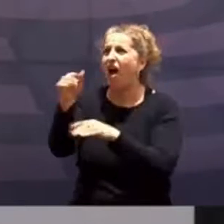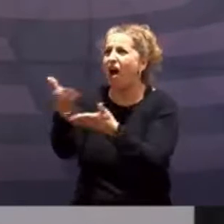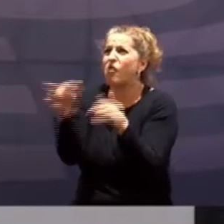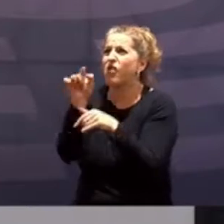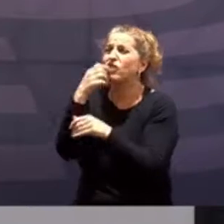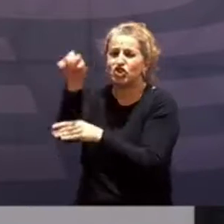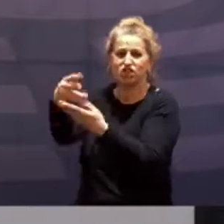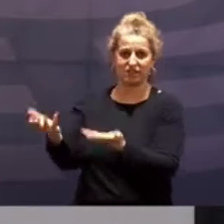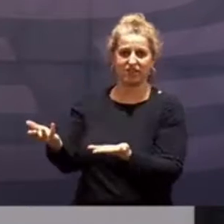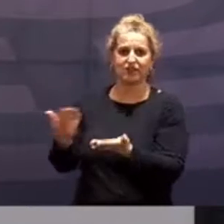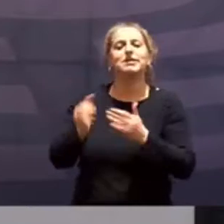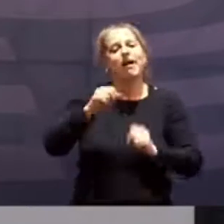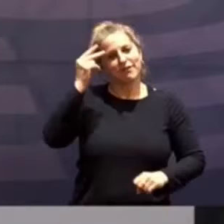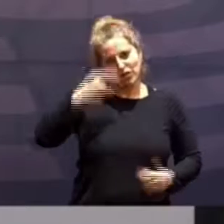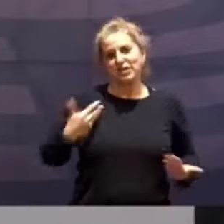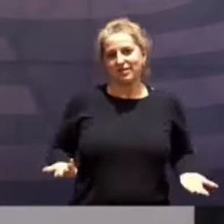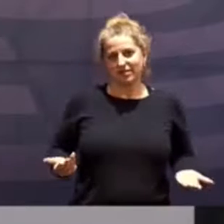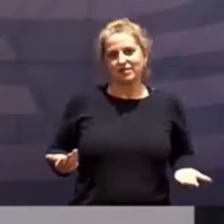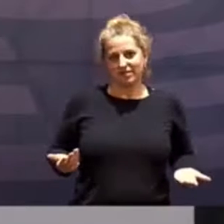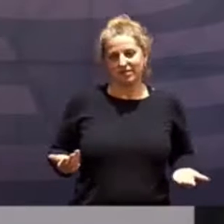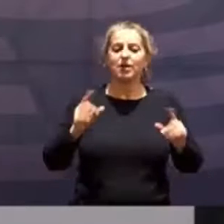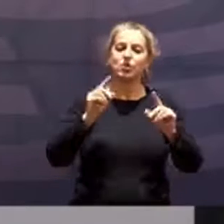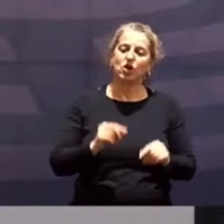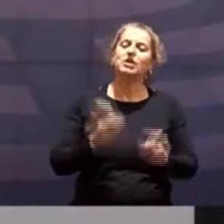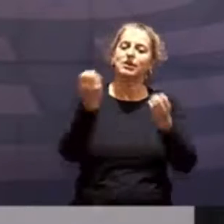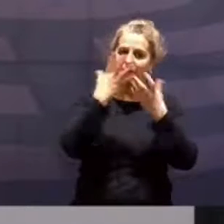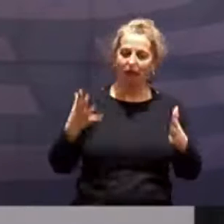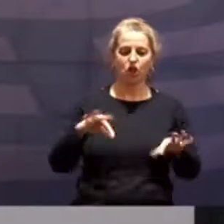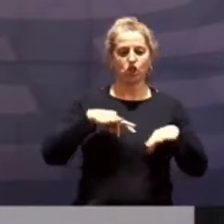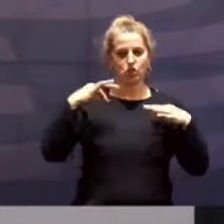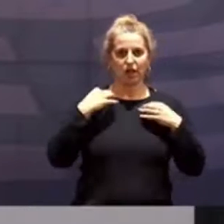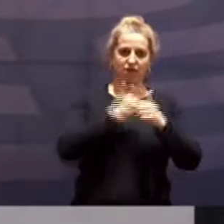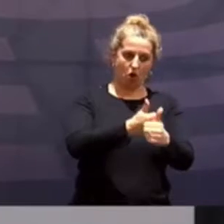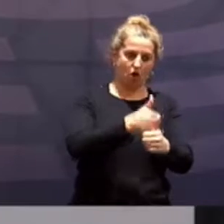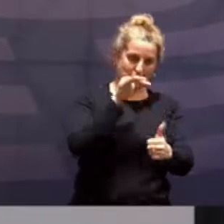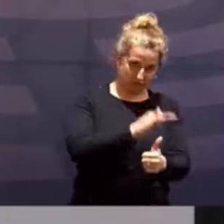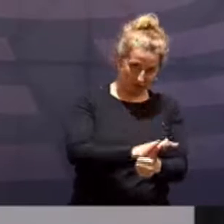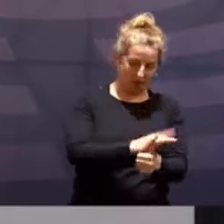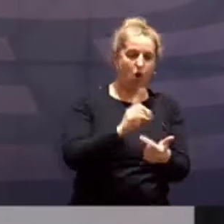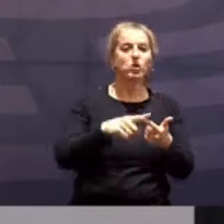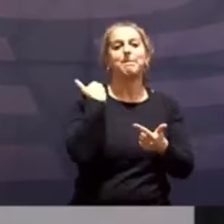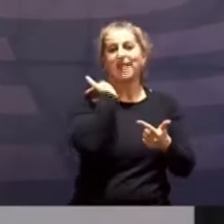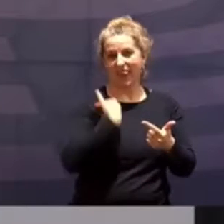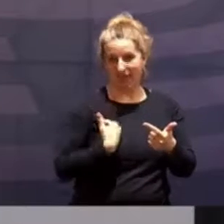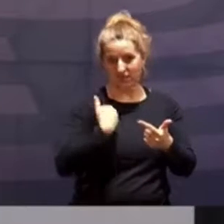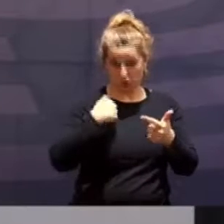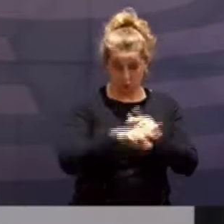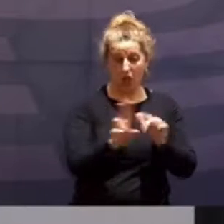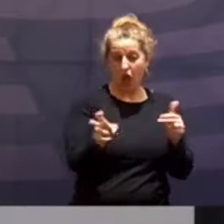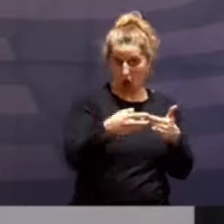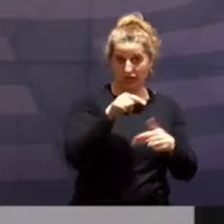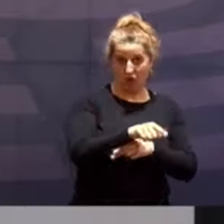Kopf fällt. Es ist also klar, dass wir unter Beachtung gesundheitlicher Folgen und auch der Belastung, die der Lockdown mit sich